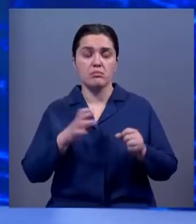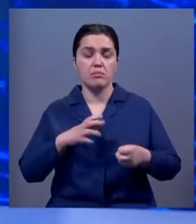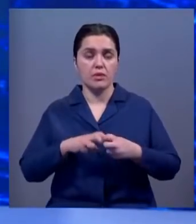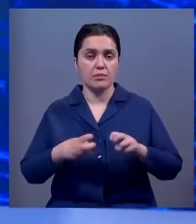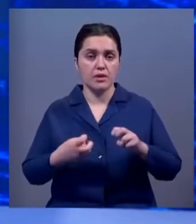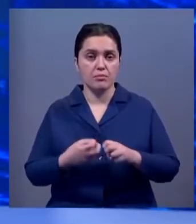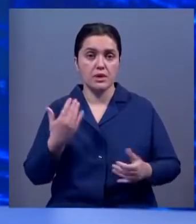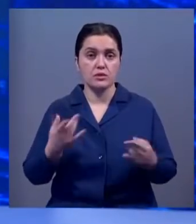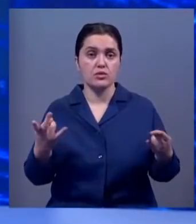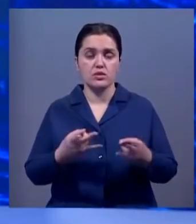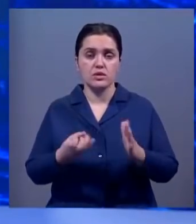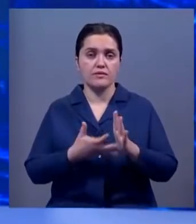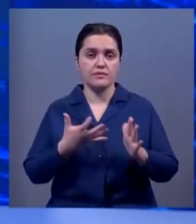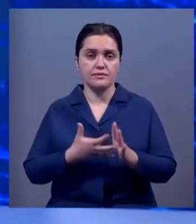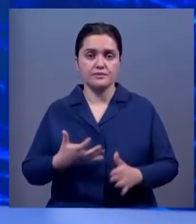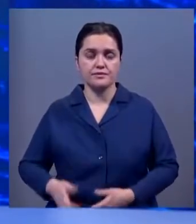возникнуть проблема.